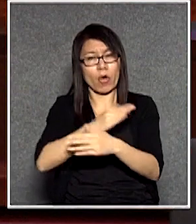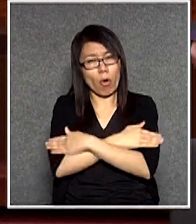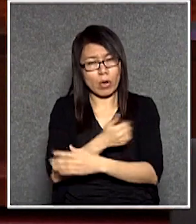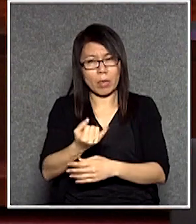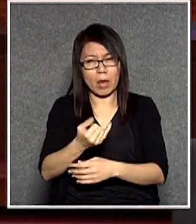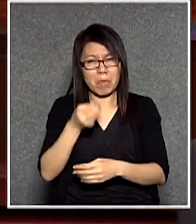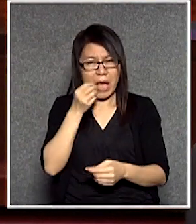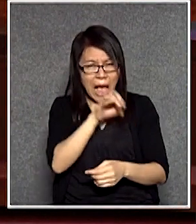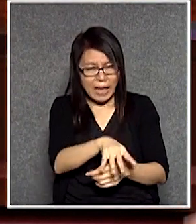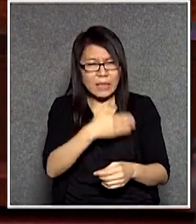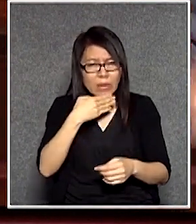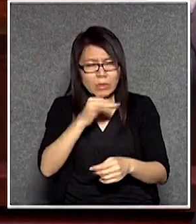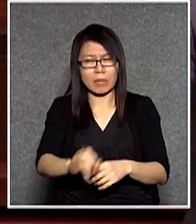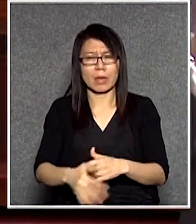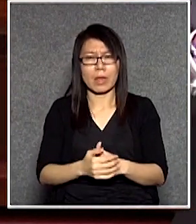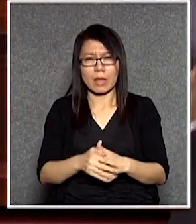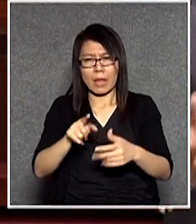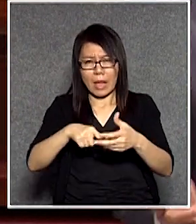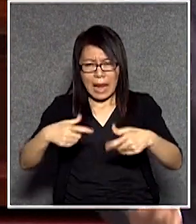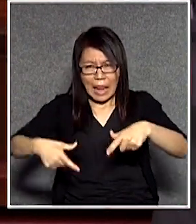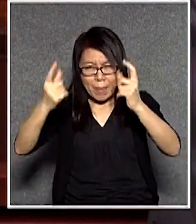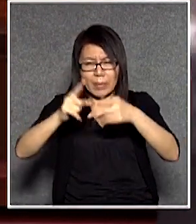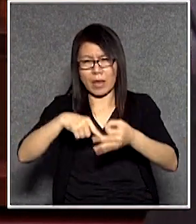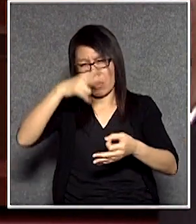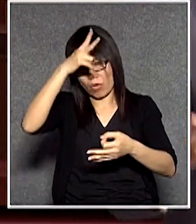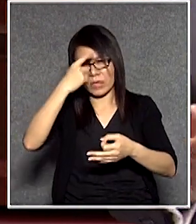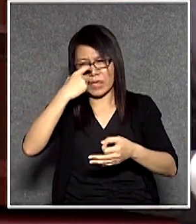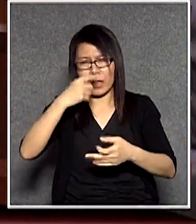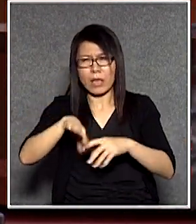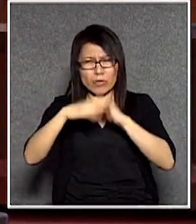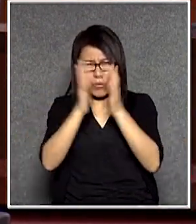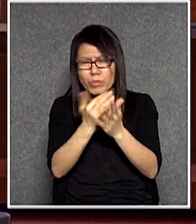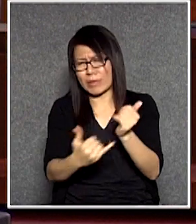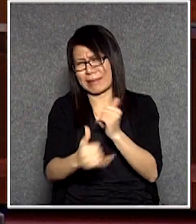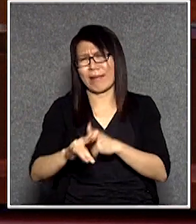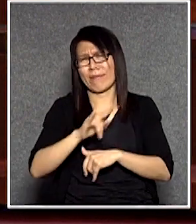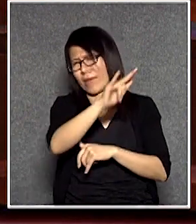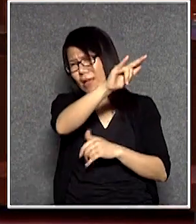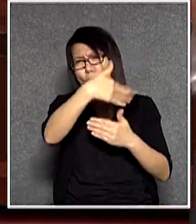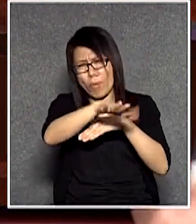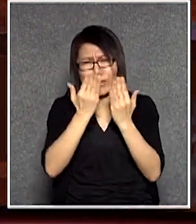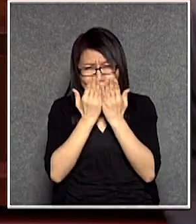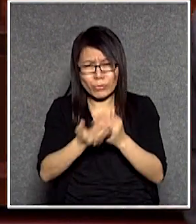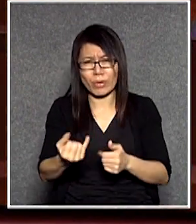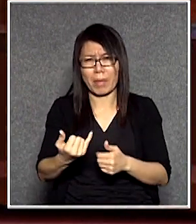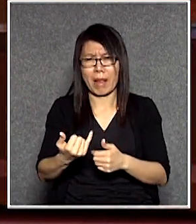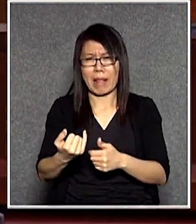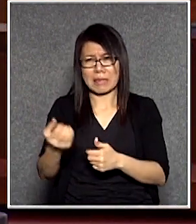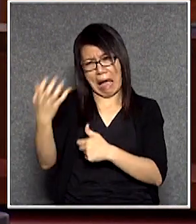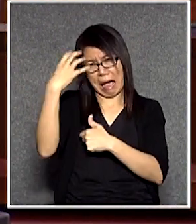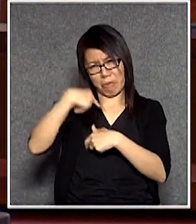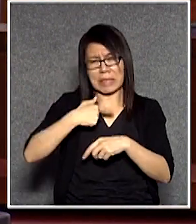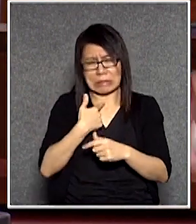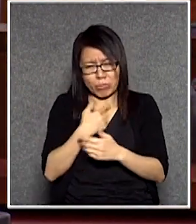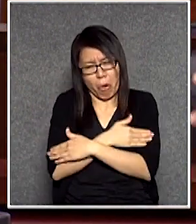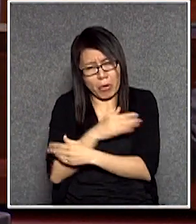最好笑就是你林鄭月娥也好梁振英也好那些兒子全部都在外國讀書是吧然後你就叫我們愛國是